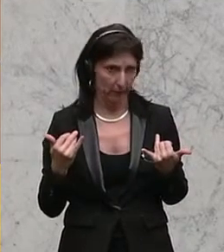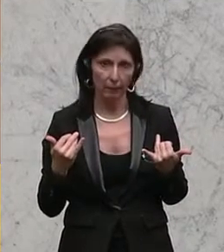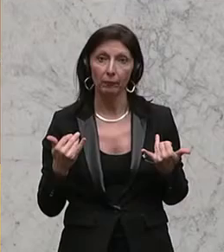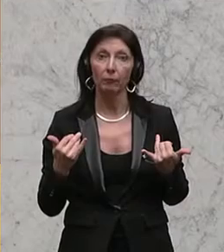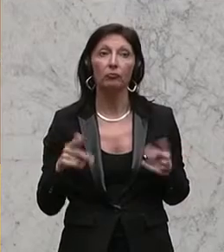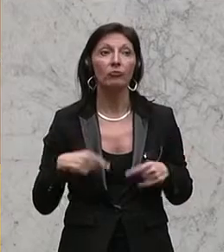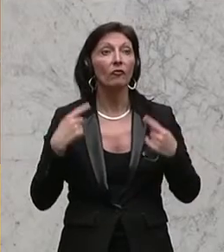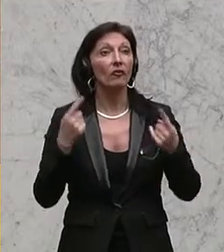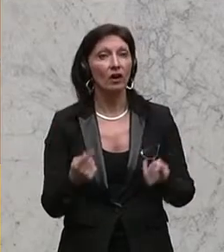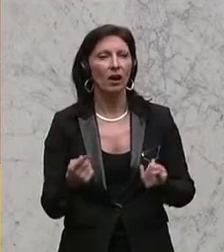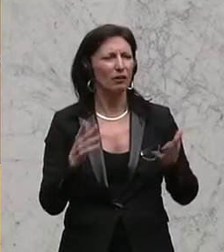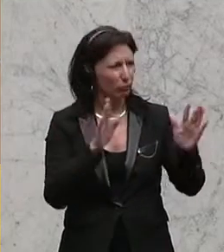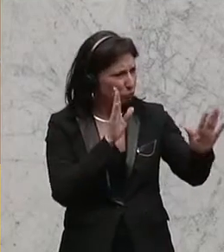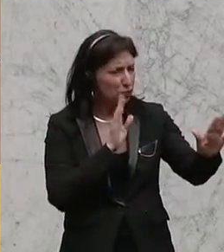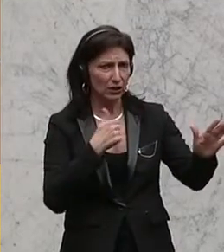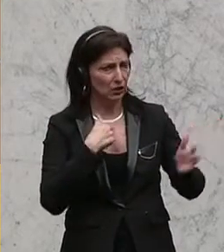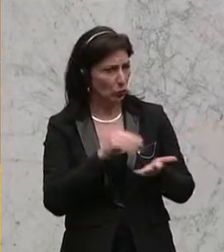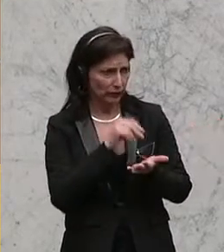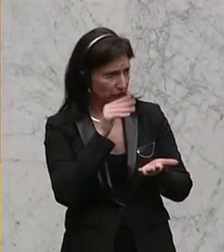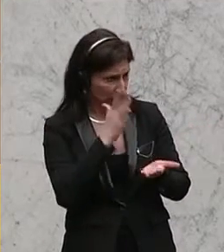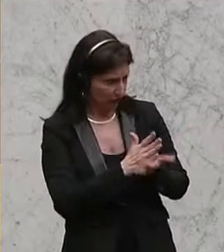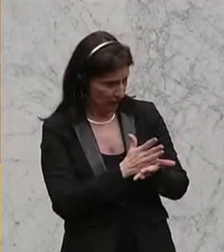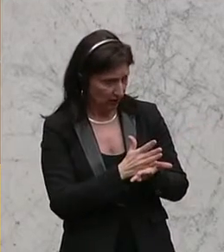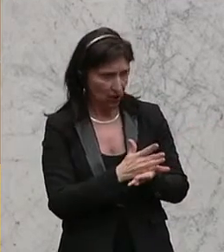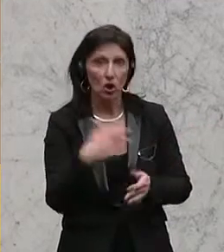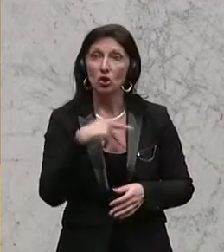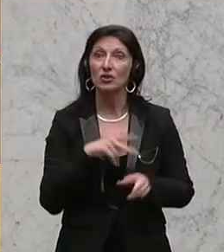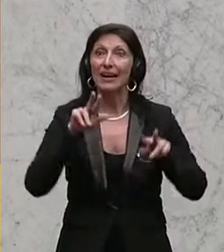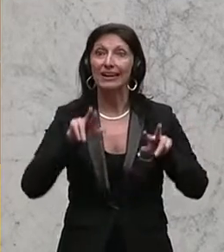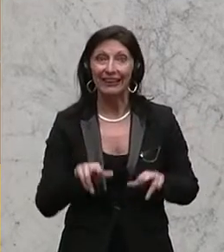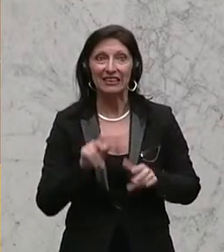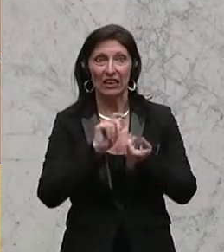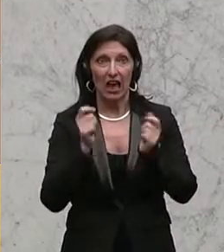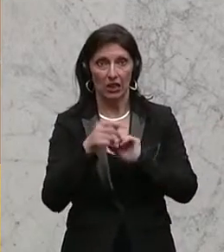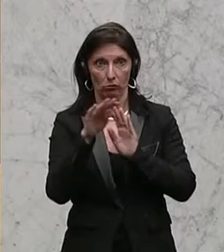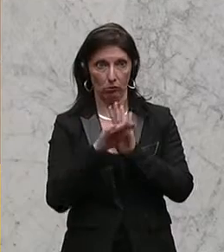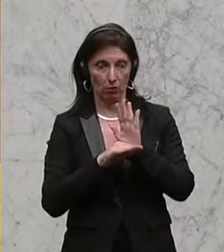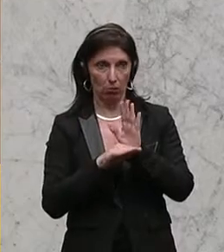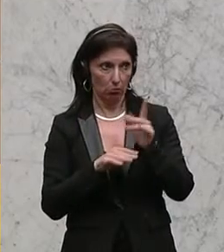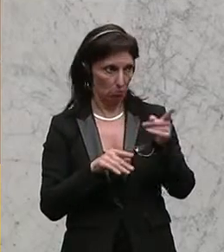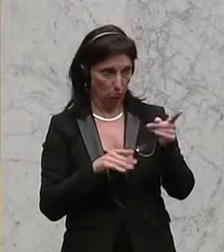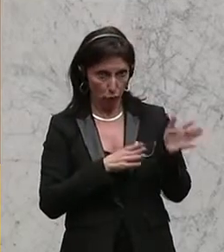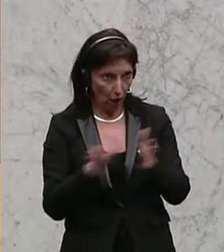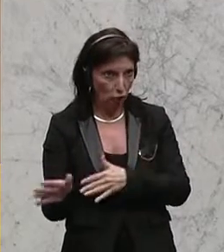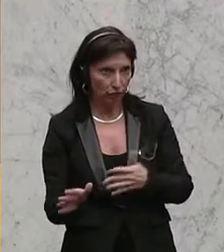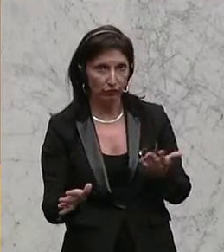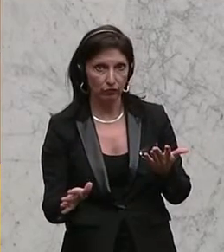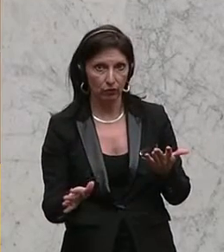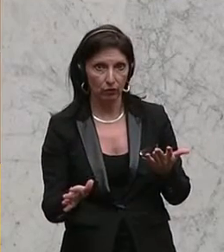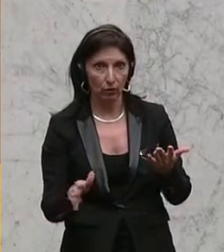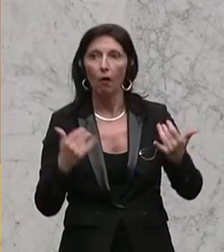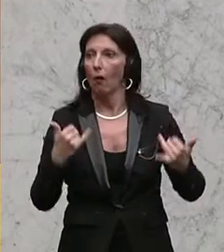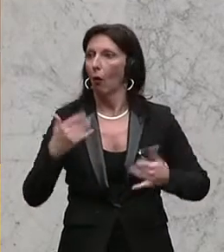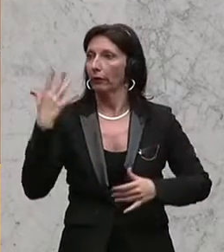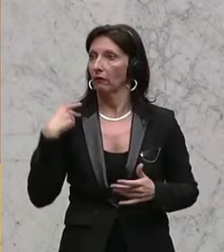Sozialrechtsänderungsgesetz, offensichtlich bei Ihnen komplett daneben gegangen, weil auch ein weiterer Antrag